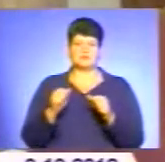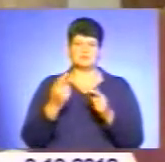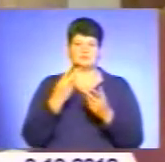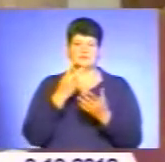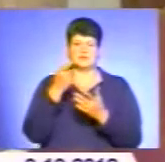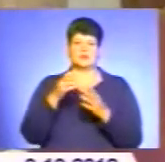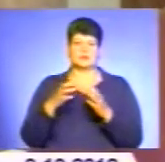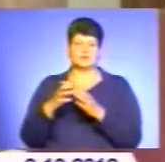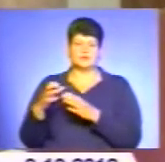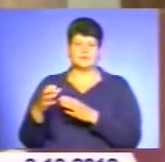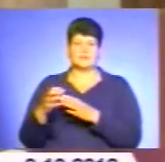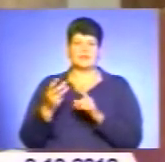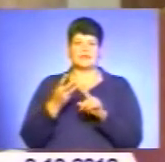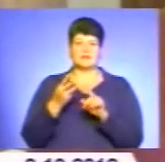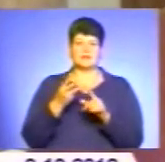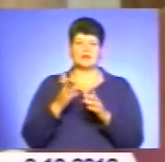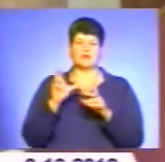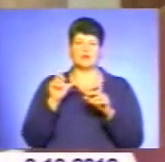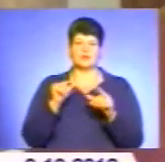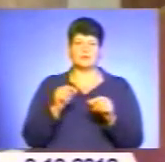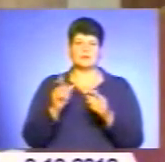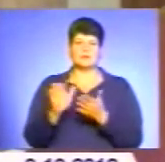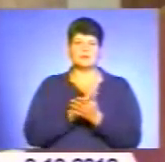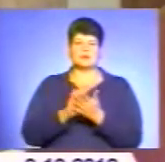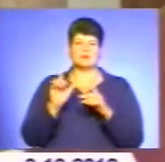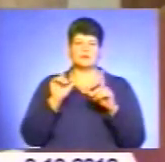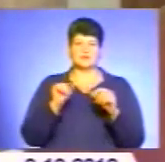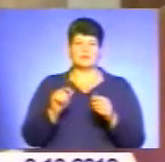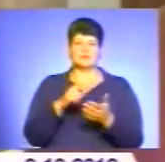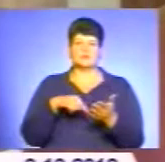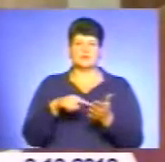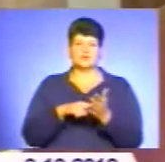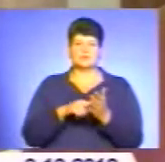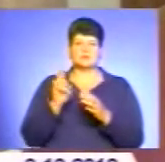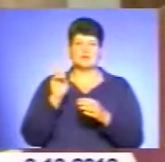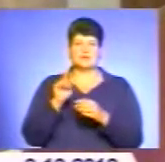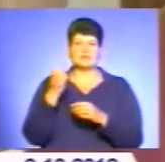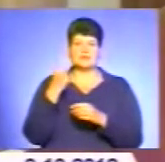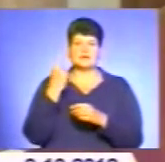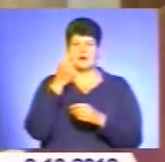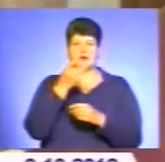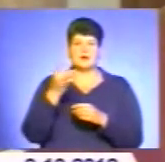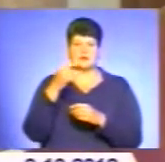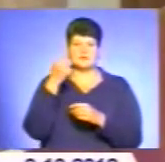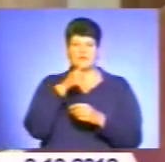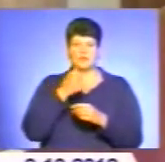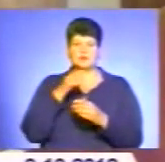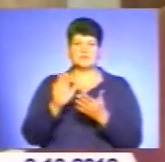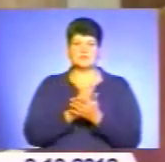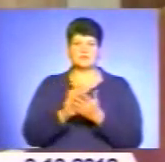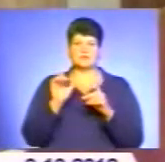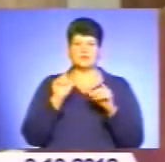Третя льгота – це безплатний проїзд в городському транспорті. І один раз в рік – безплатний проїзд на